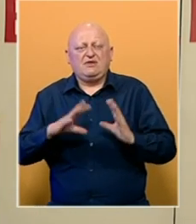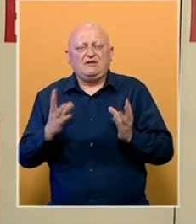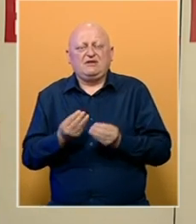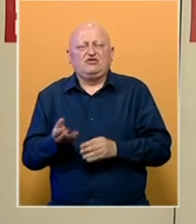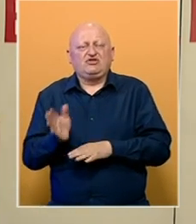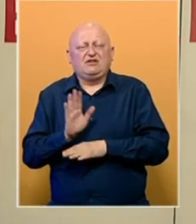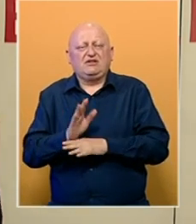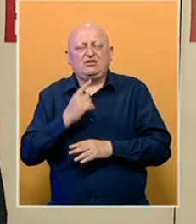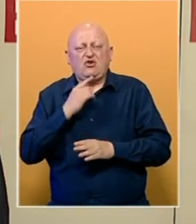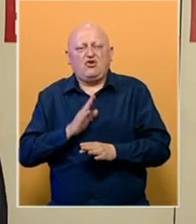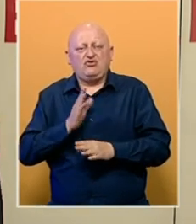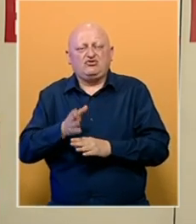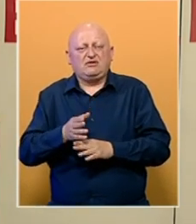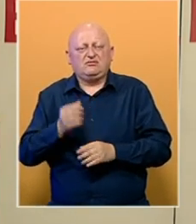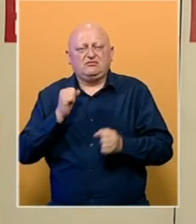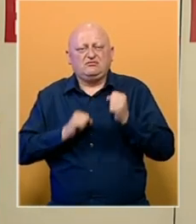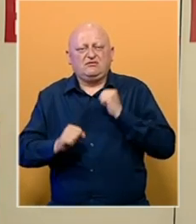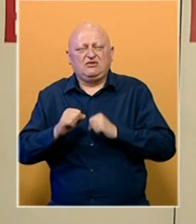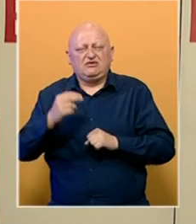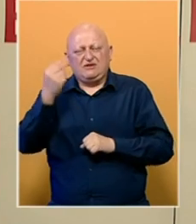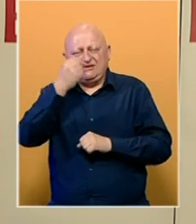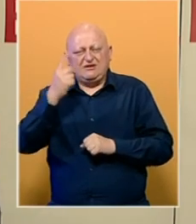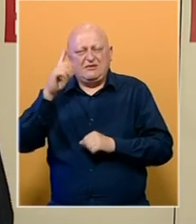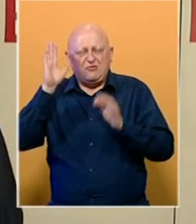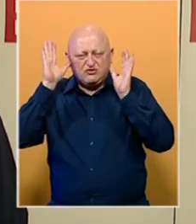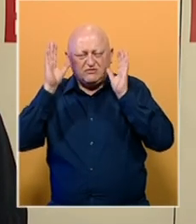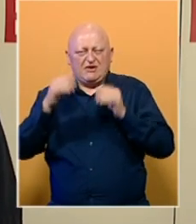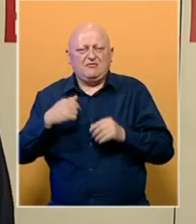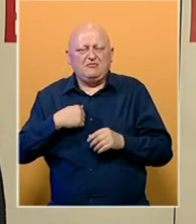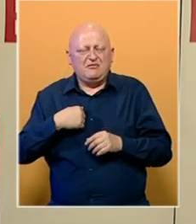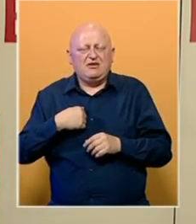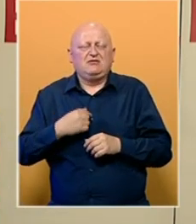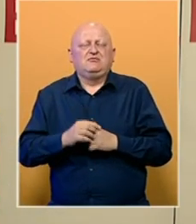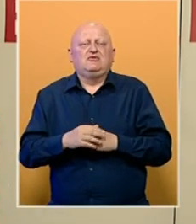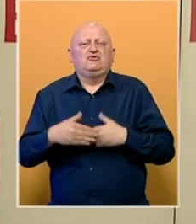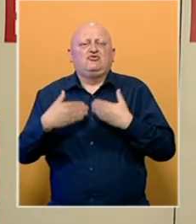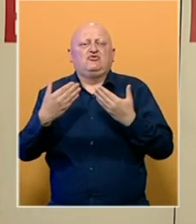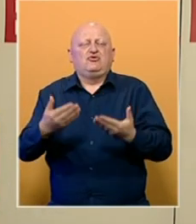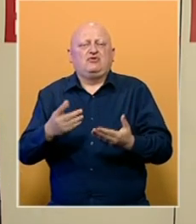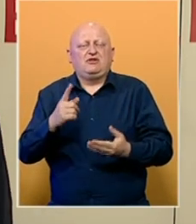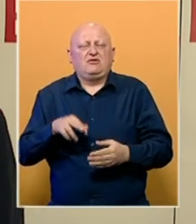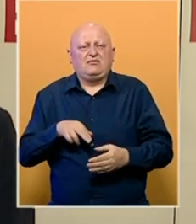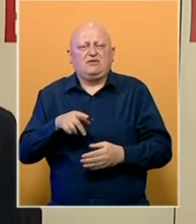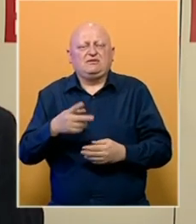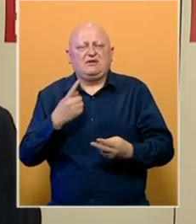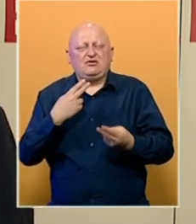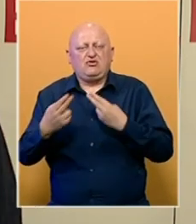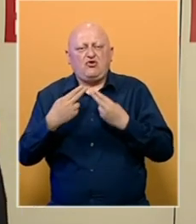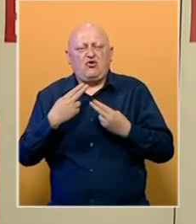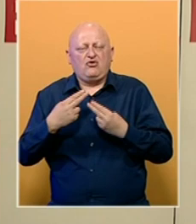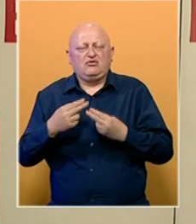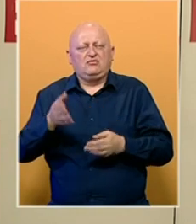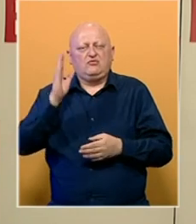delegacije koje će posjetiti stratišta stradanja Srba i Bošnjaka. Prema tome mi nudimo jedan iskorak, jedan kompromis za